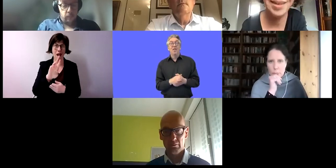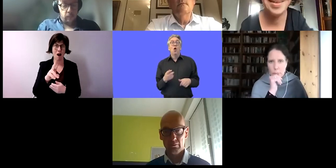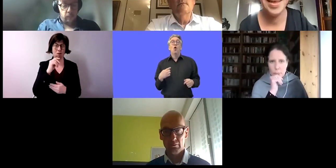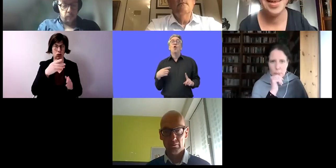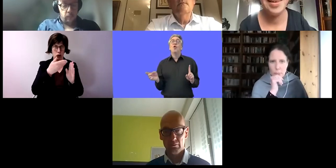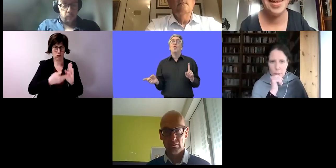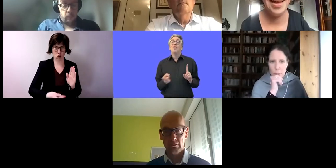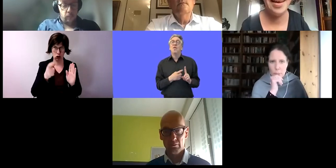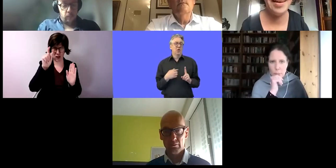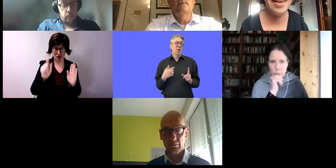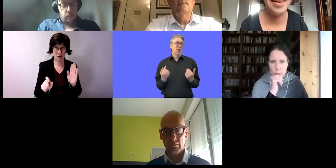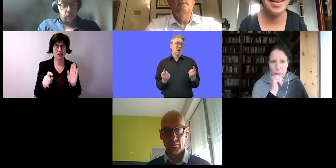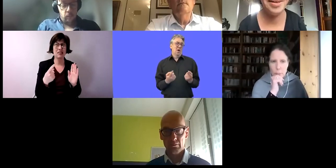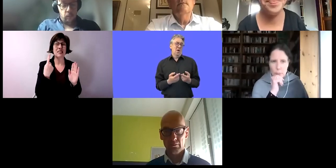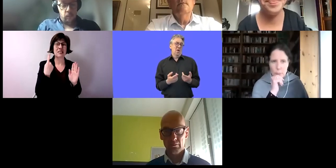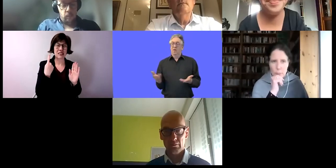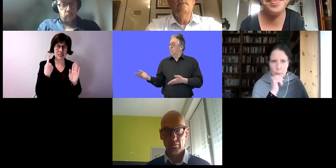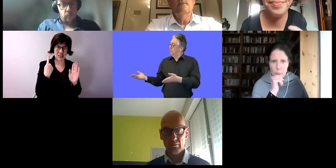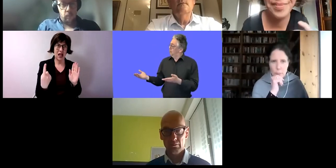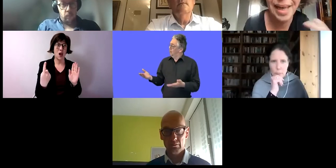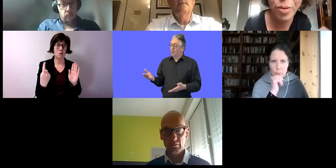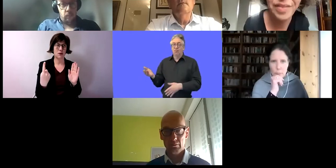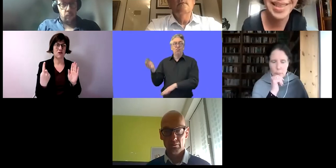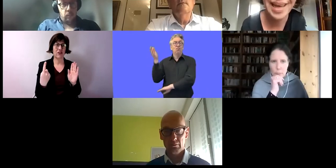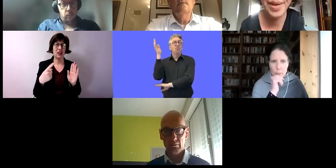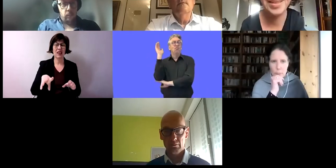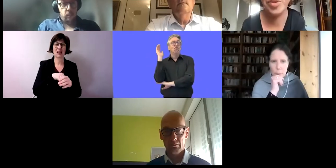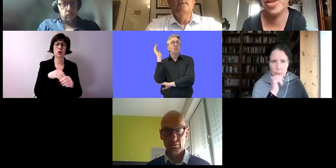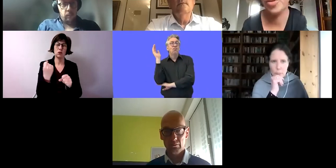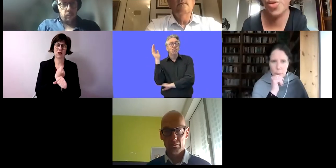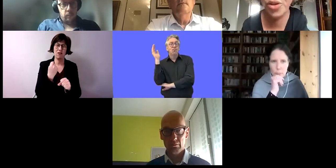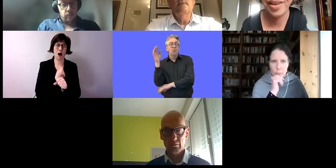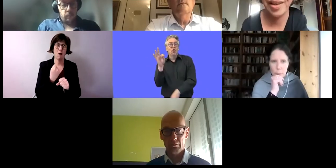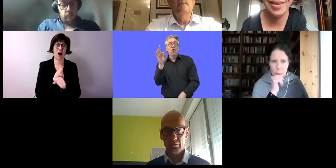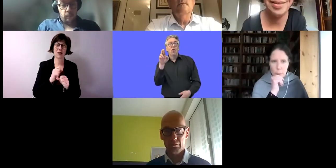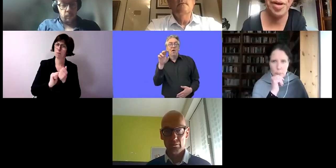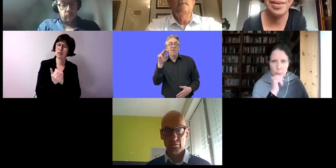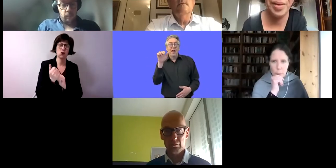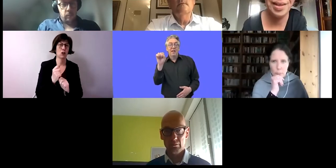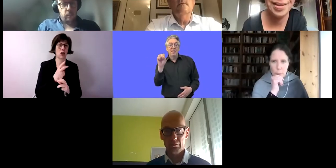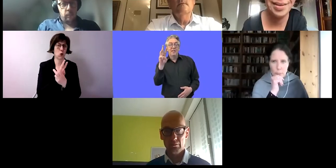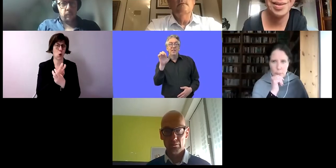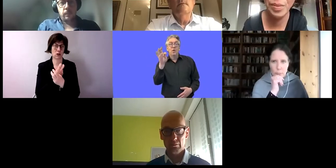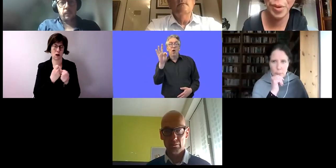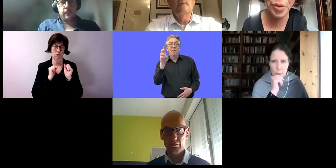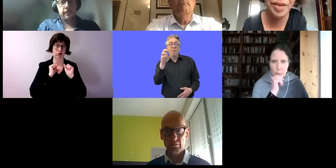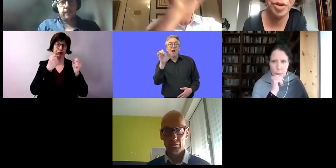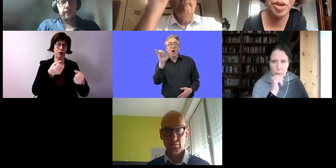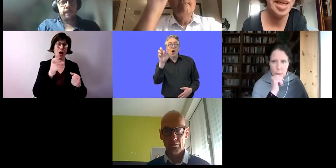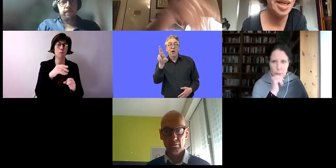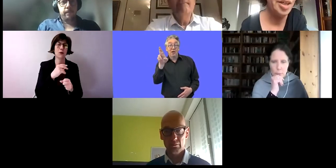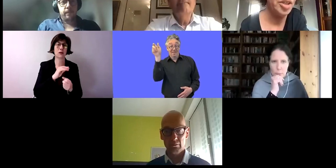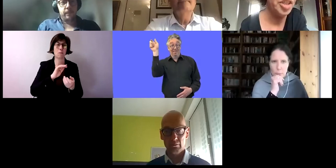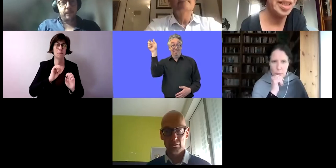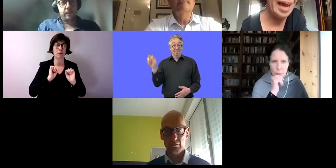vorzustellen, der inklusives Arbeiten besonders in Österreich vorangebracht hat. Er ist Mitbegründer